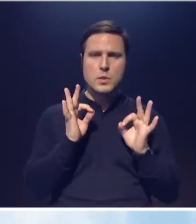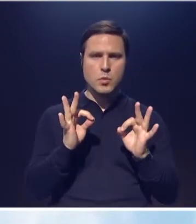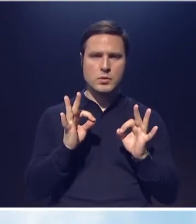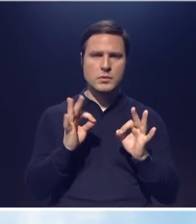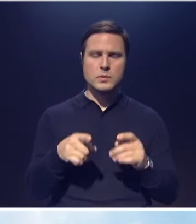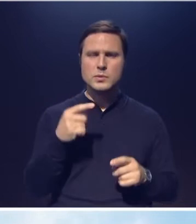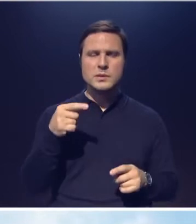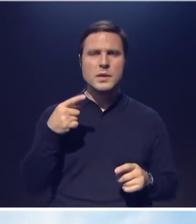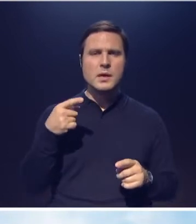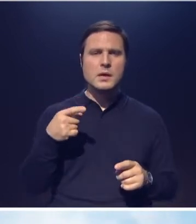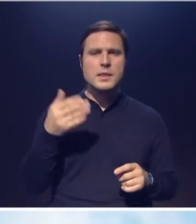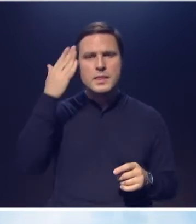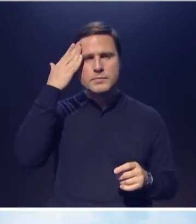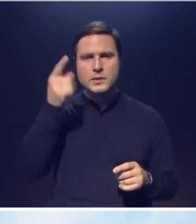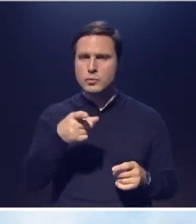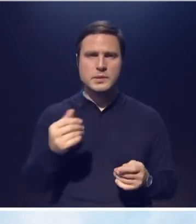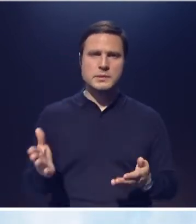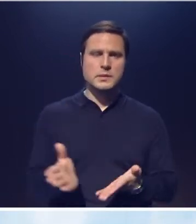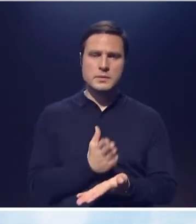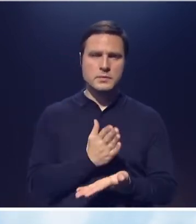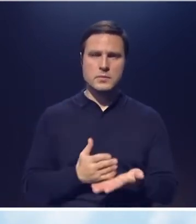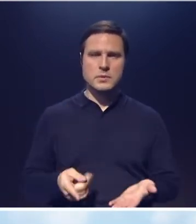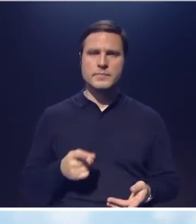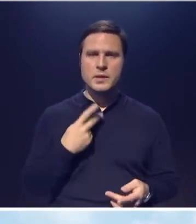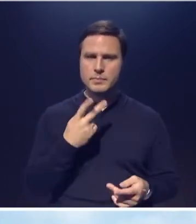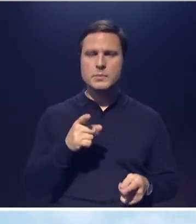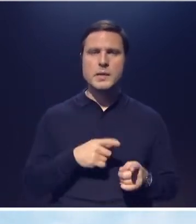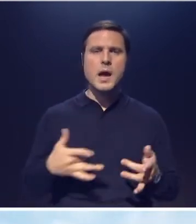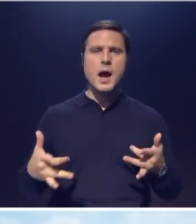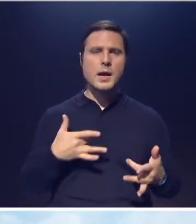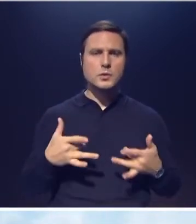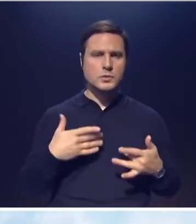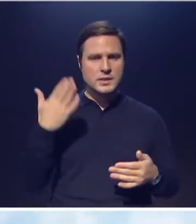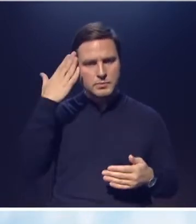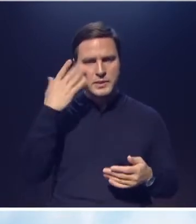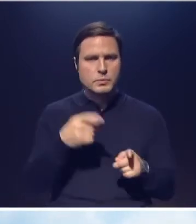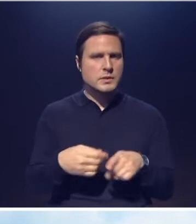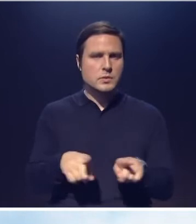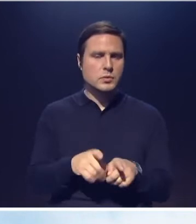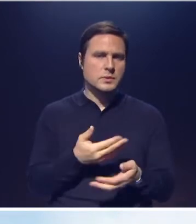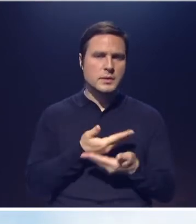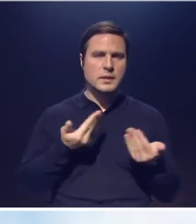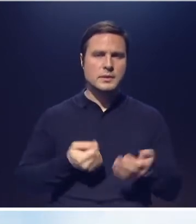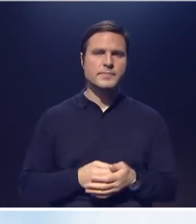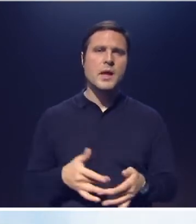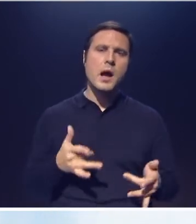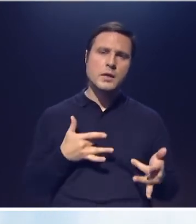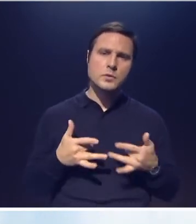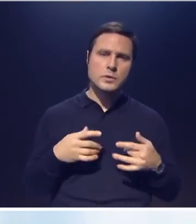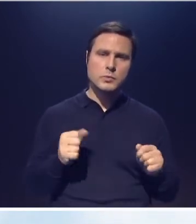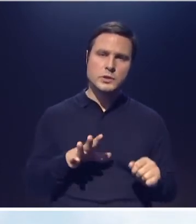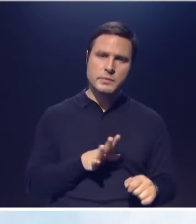Никаких. Ничего. Даже актерских способностей нет. Так-то, если посмотреть. Ну, знаете, актерских...